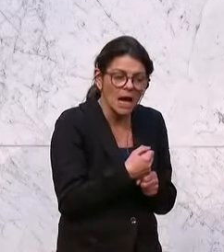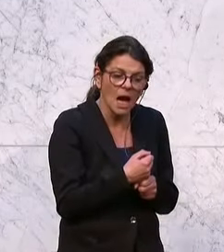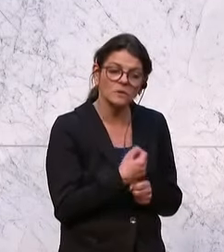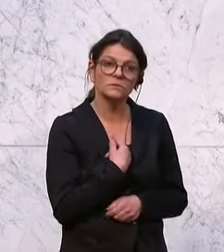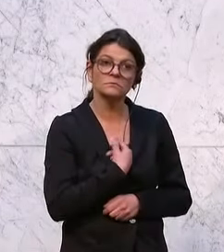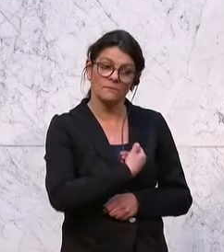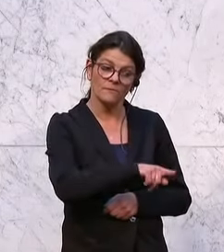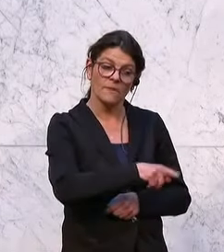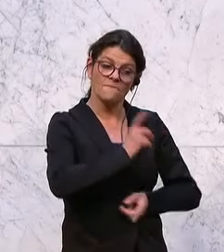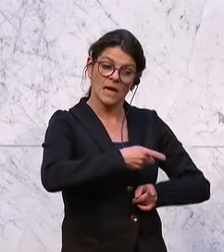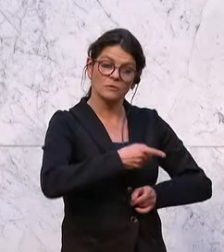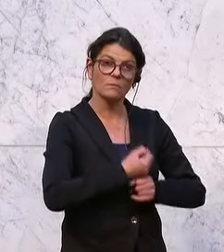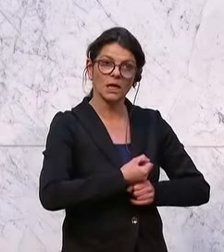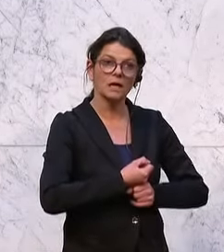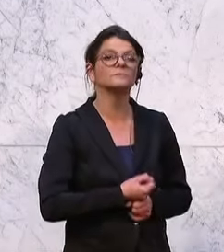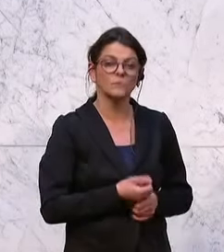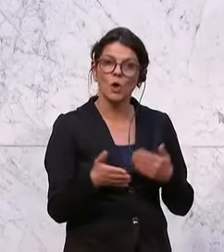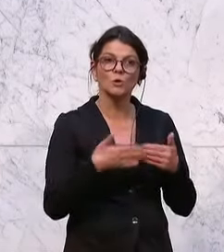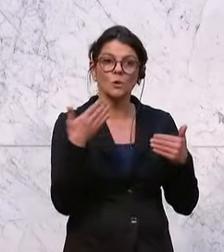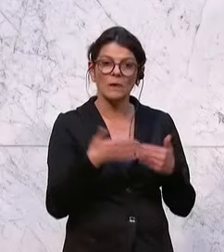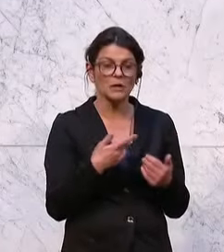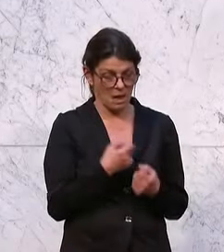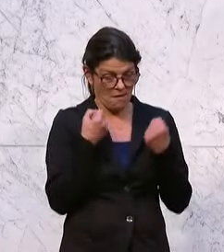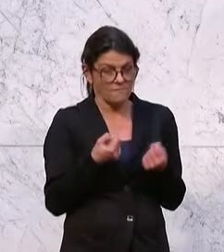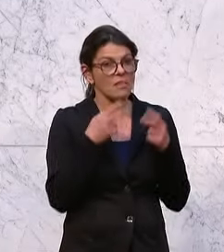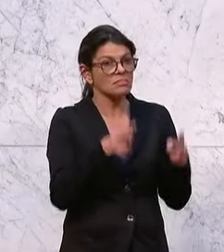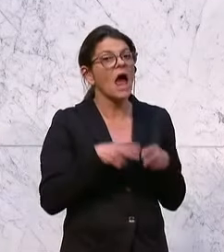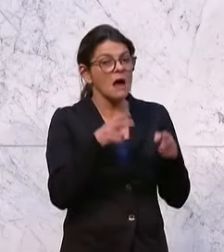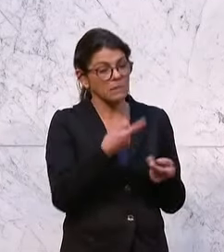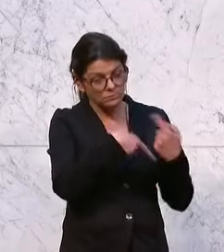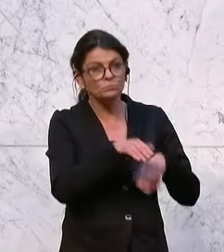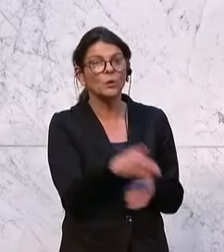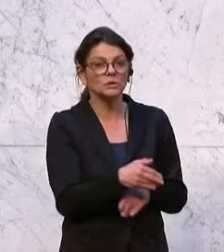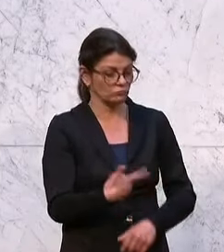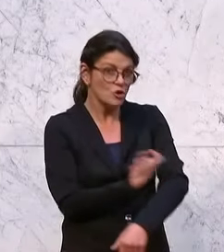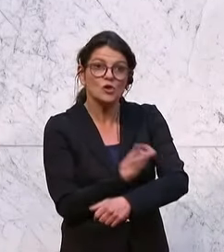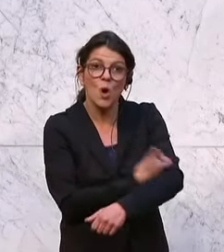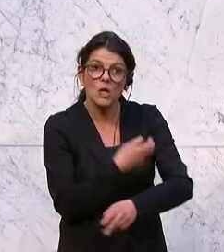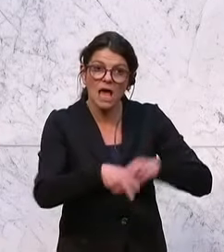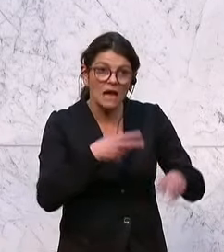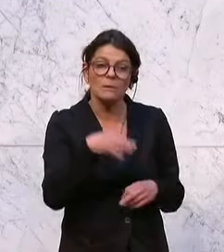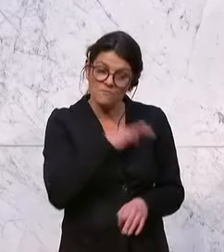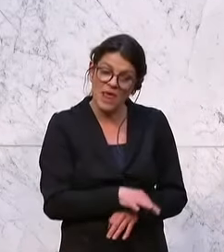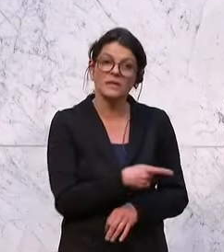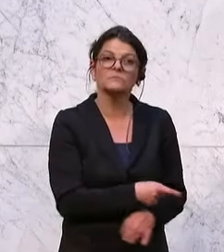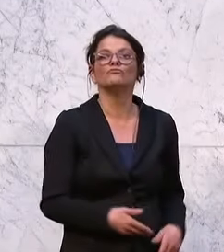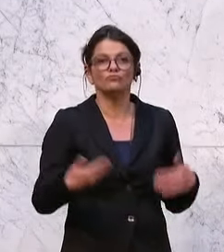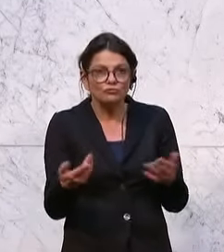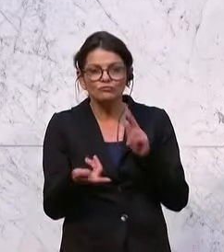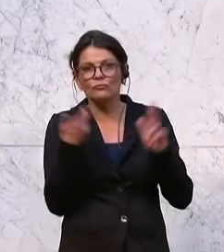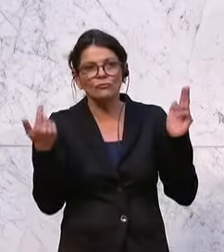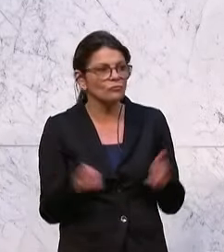Weisungen geben zu können, dass sie sich nämlich zum Beispiel einer Gewalttherapie unterziehen müssen, einer Drogentherapie unterziehen müssen, einer